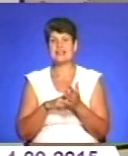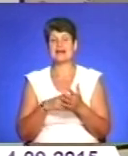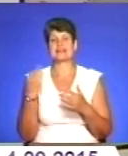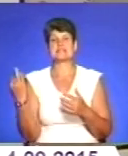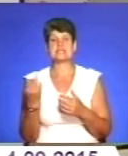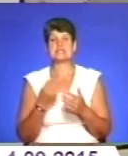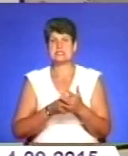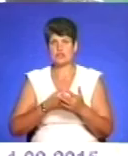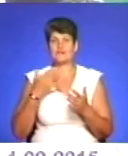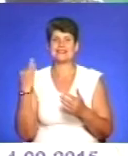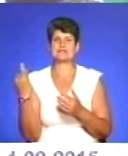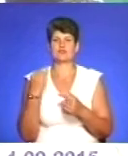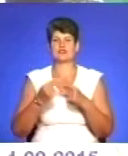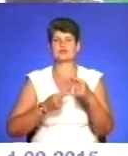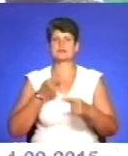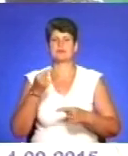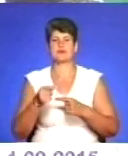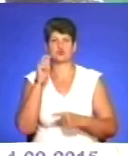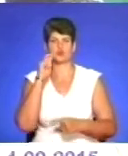поціновачів історичної спадщини України.